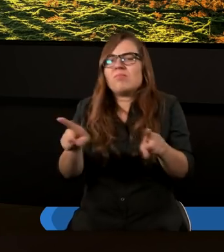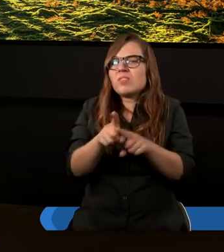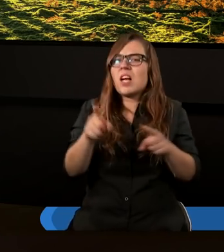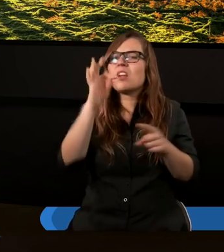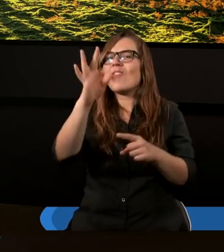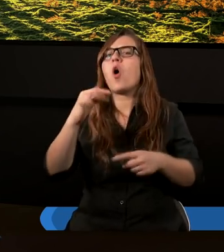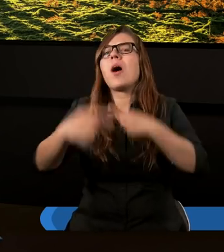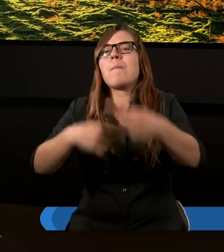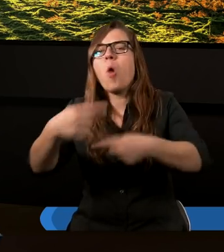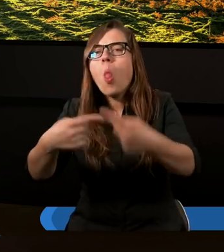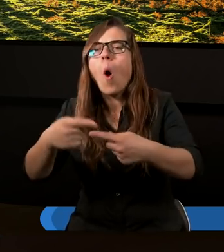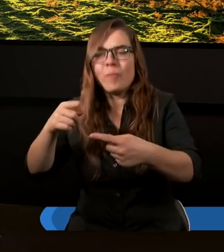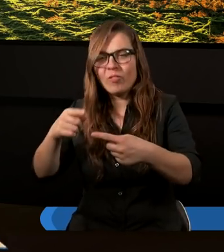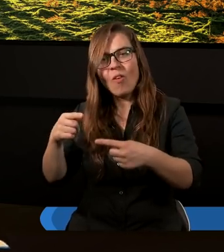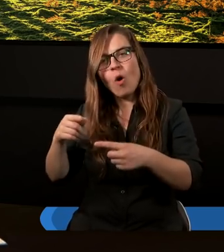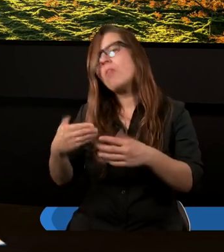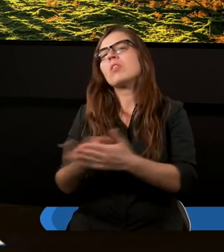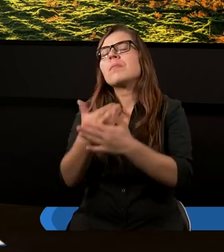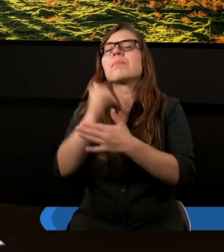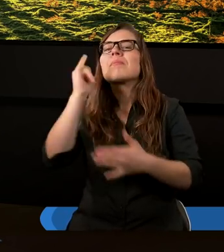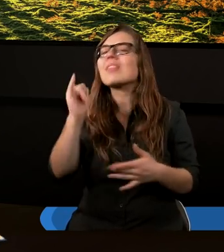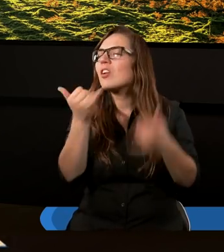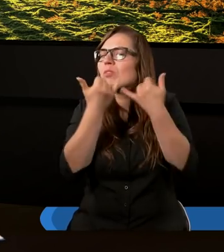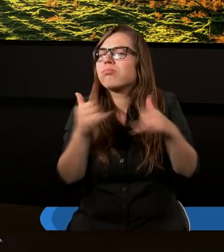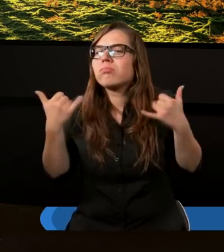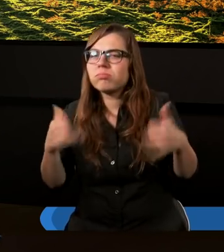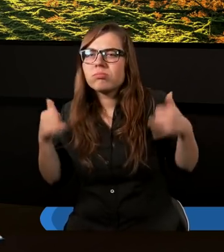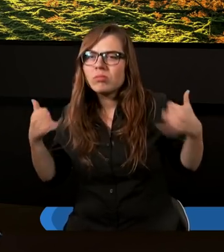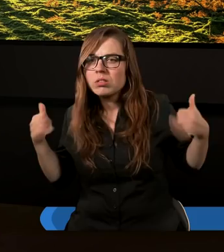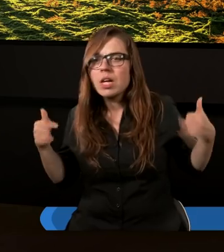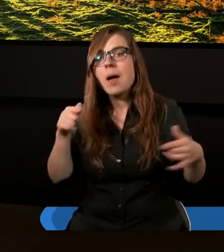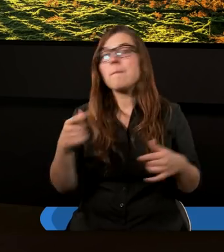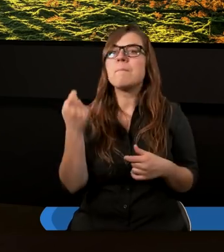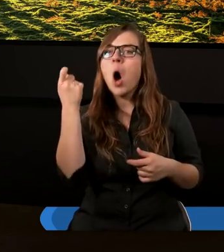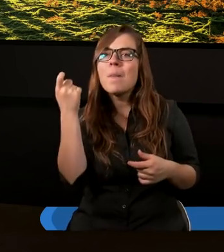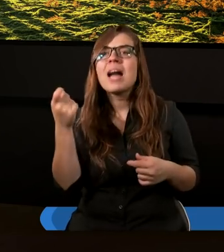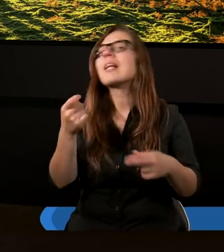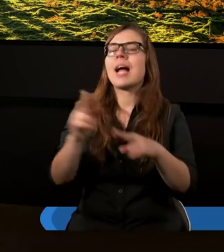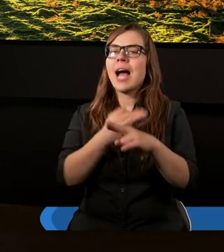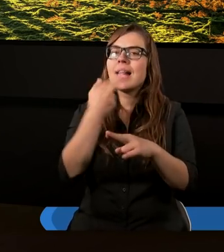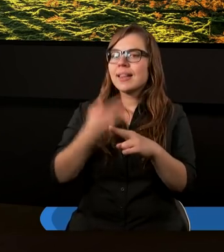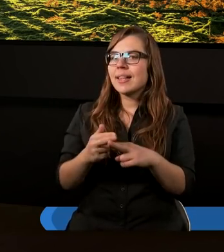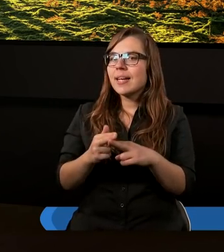Twoje potomstwo i różne te momenty, kiedy